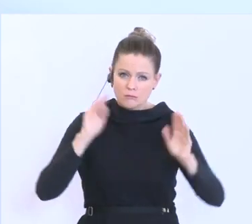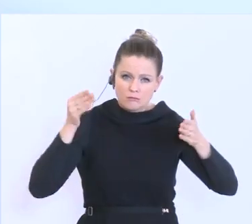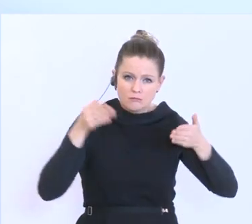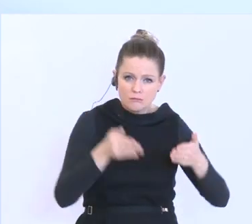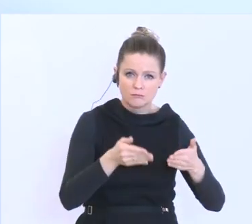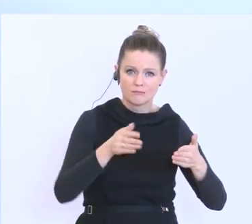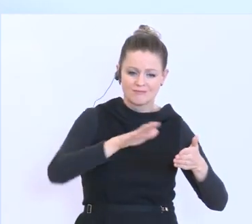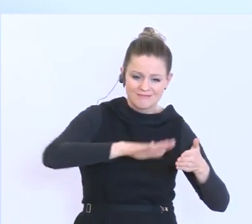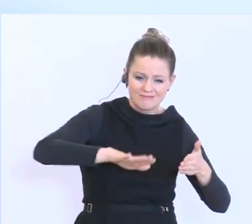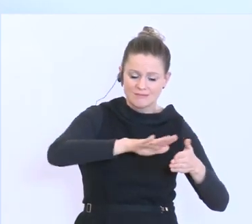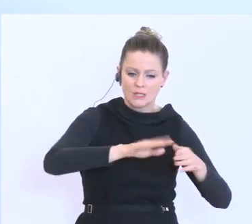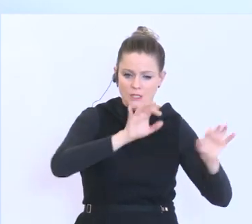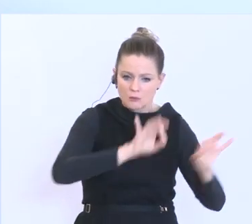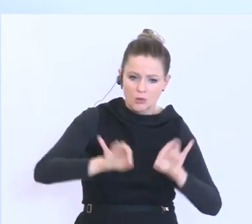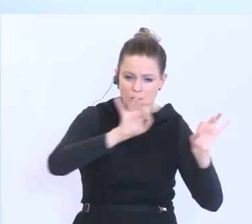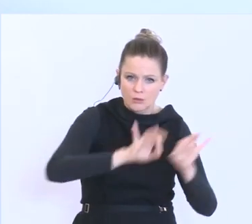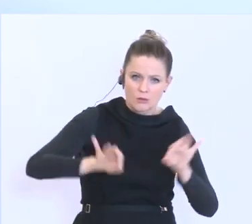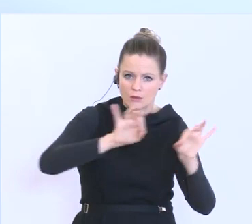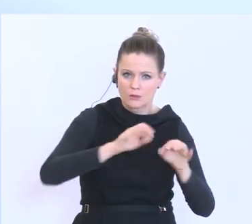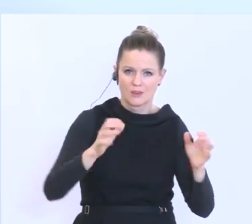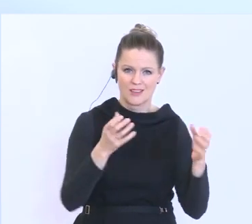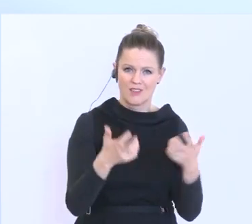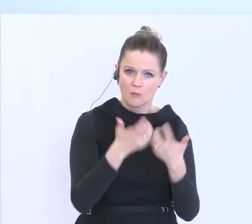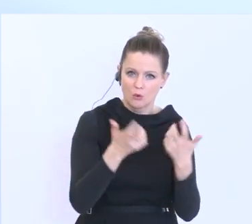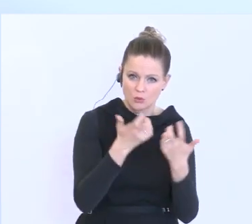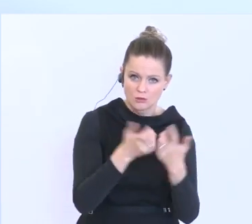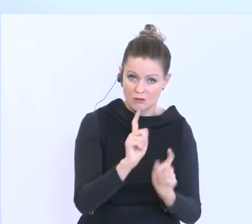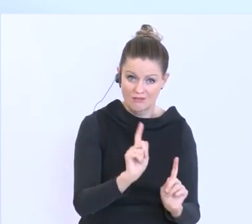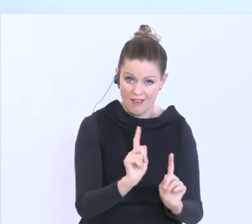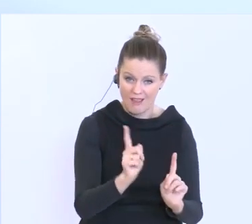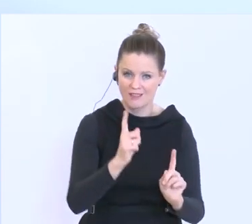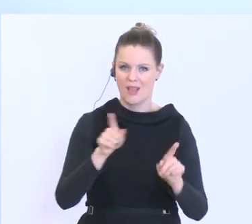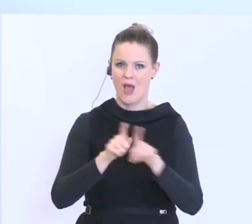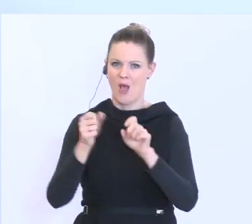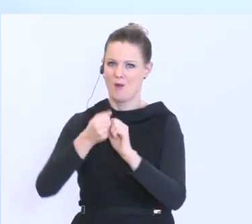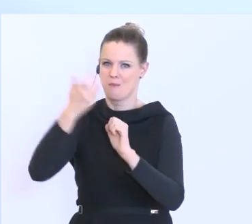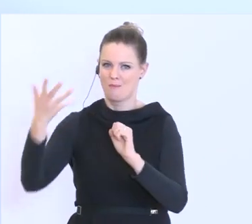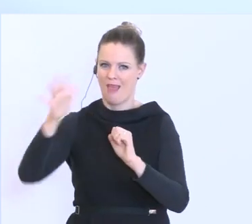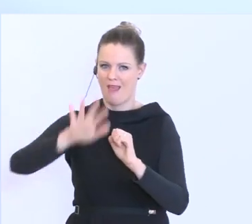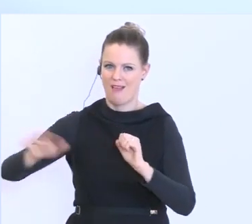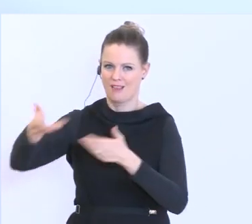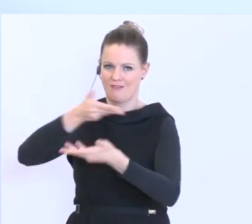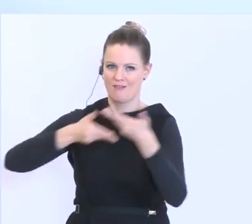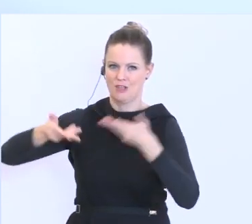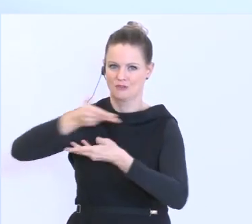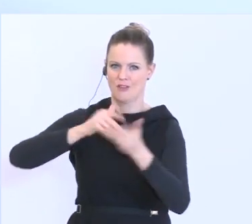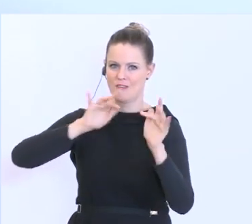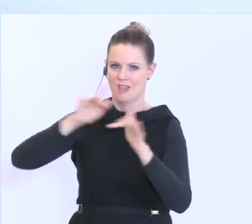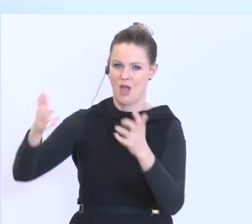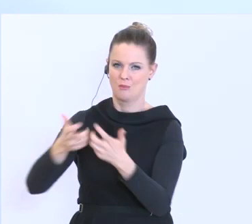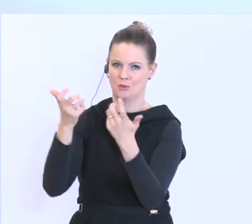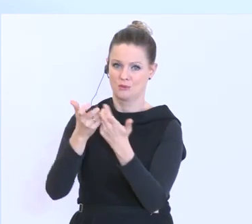Produktionsgebieten, sondern auch die Berglandwirtschaft liegt uns sehr am Herzen und das macht sich jetzt natürlich in dieser Situation bezahlt.